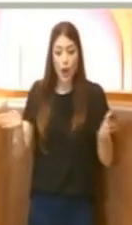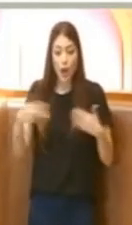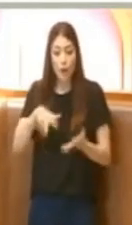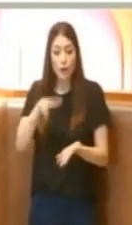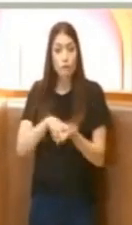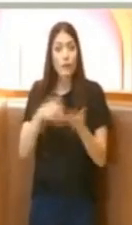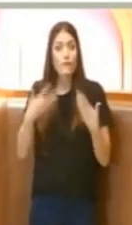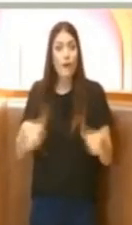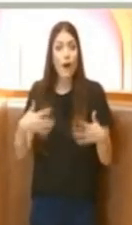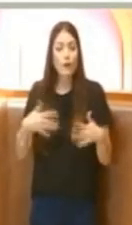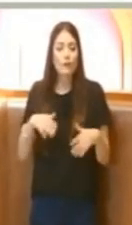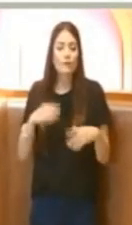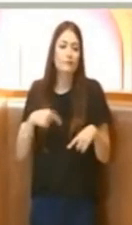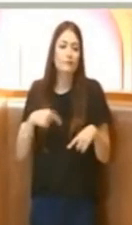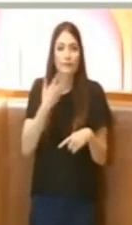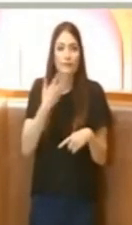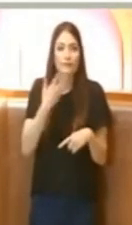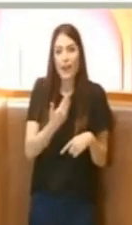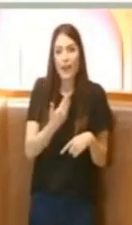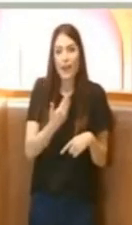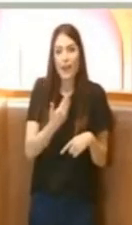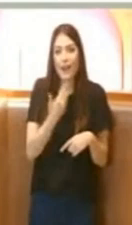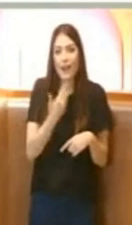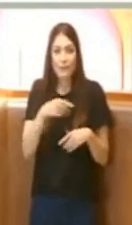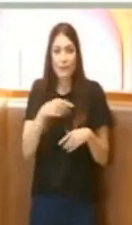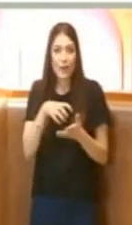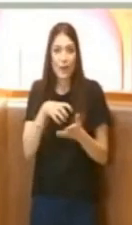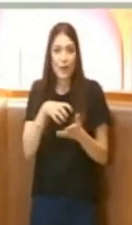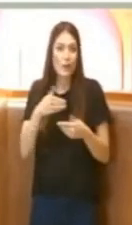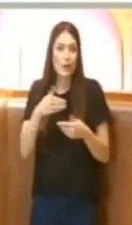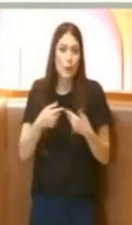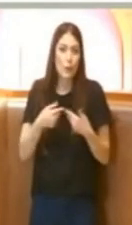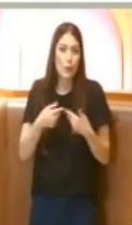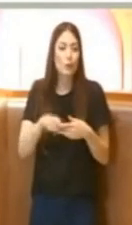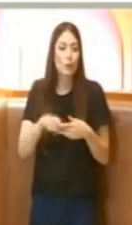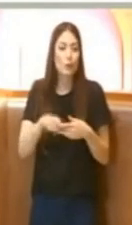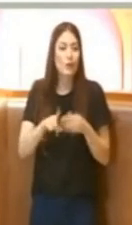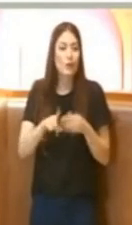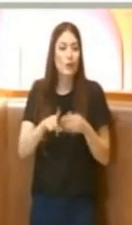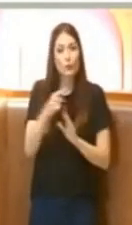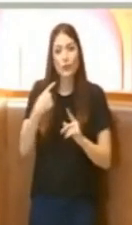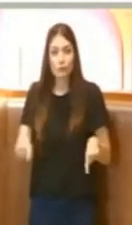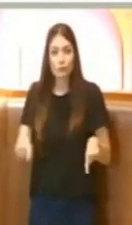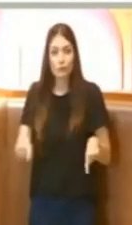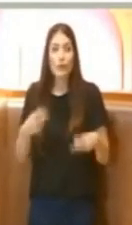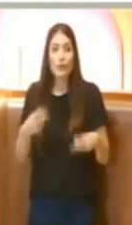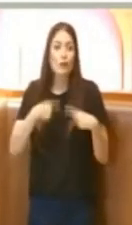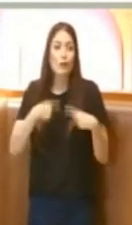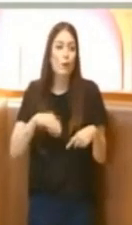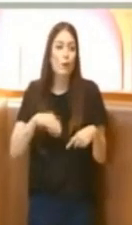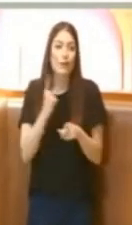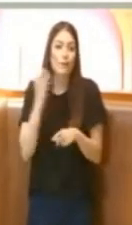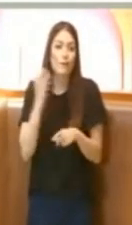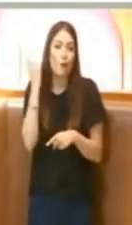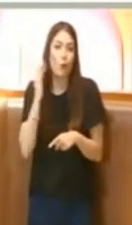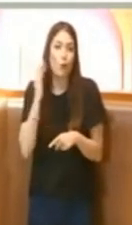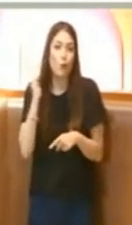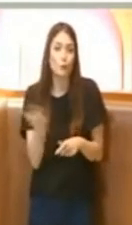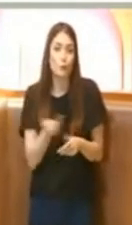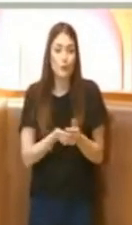ringrazio tutti comunque per il contributo che hanno dato a questo risultato di cui dovremmo essere tutti fieri grazie